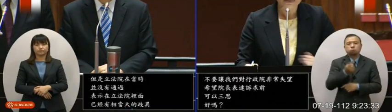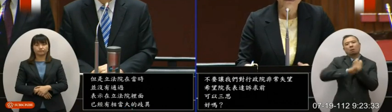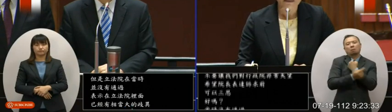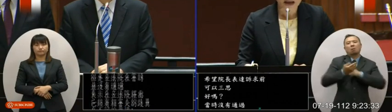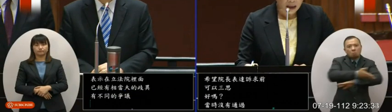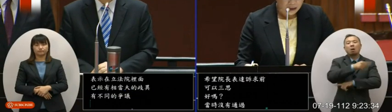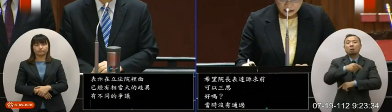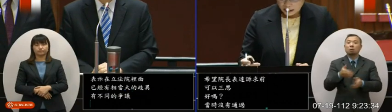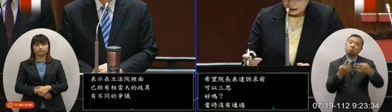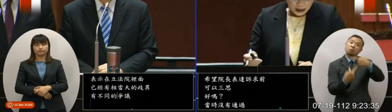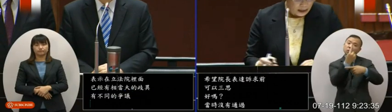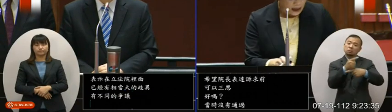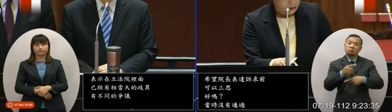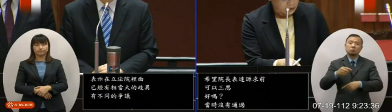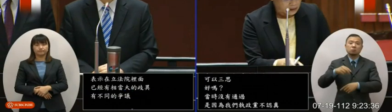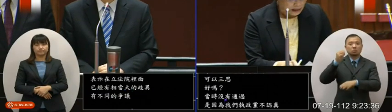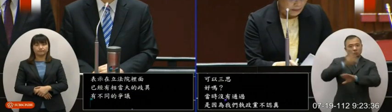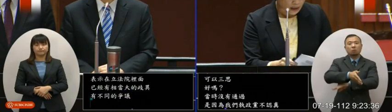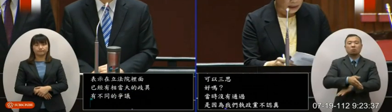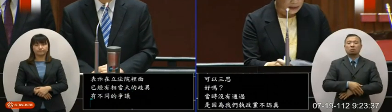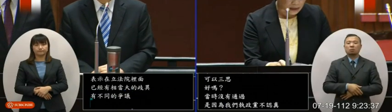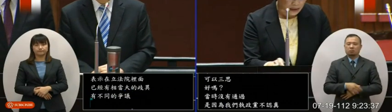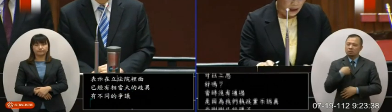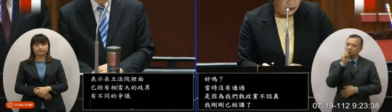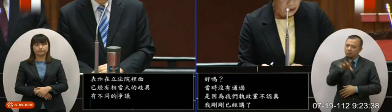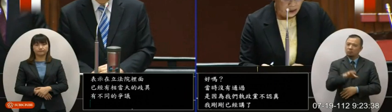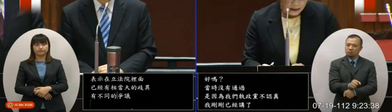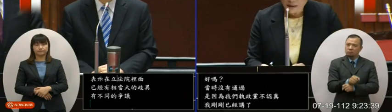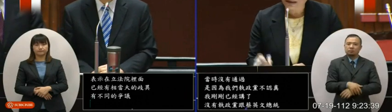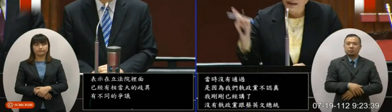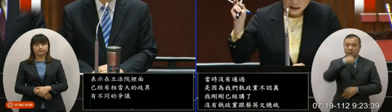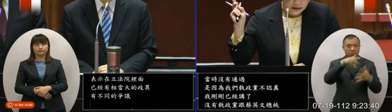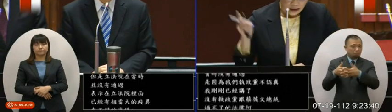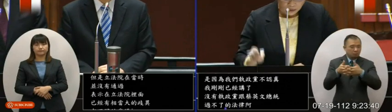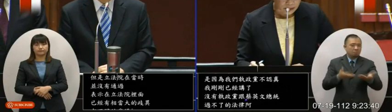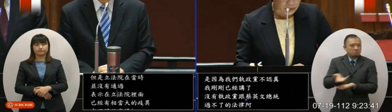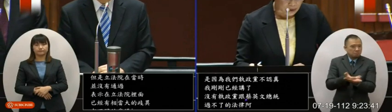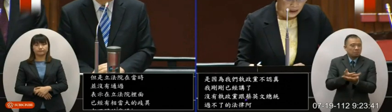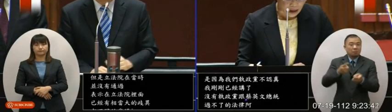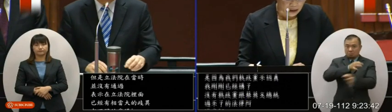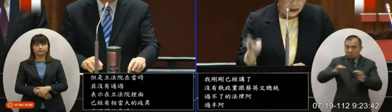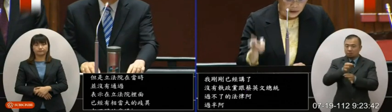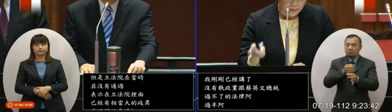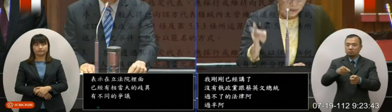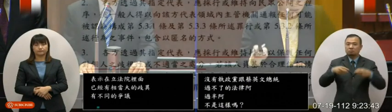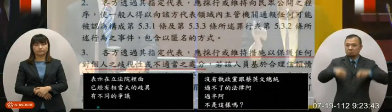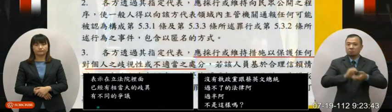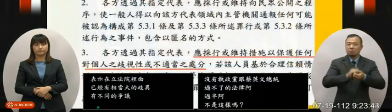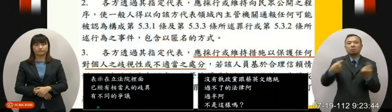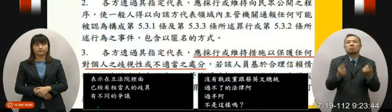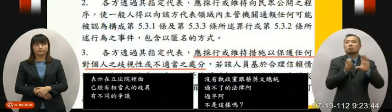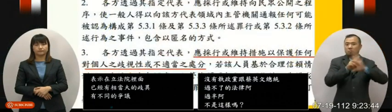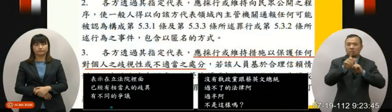半啊不是这样吗好院长这边我要提醒你在台北贸易协定就像我们荧幕中看到的举办